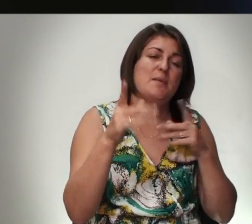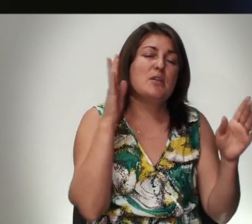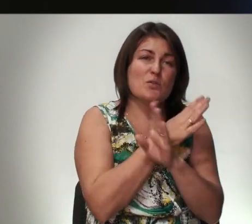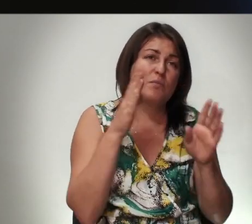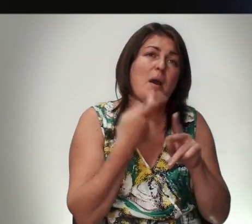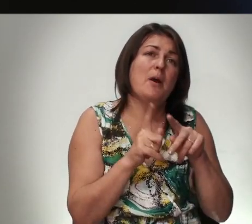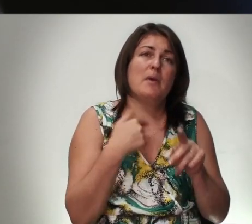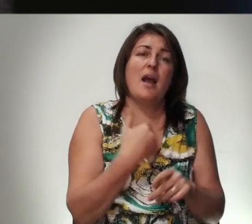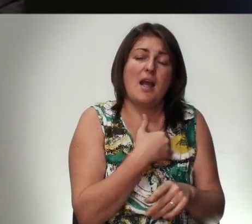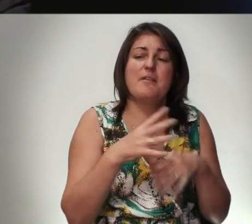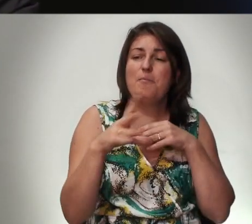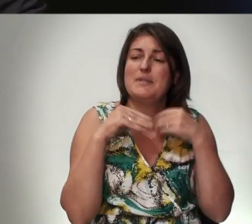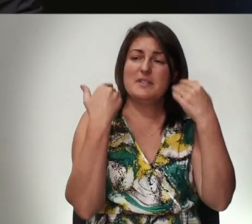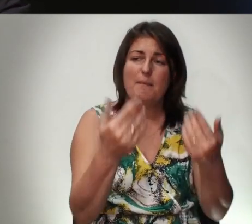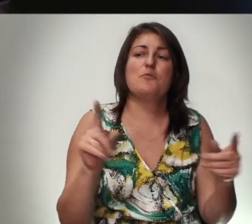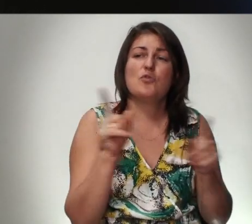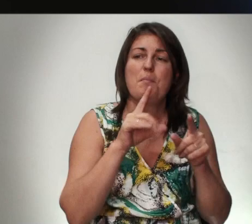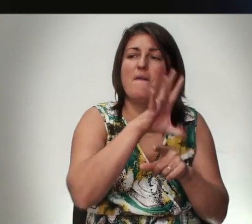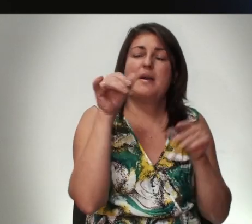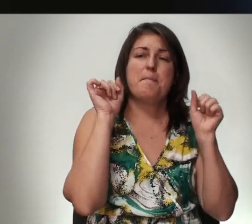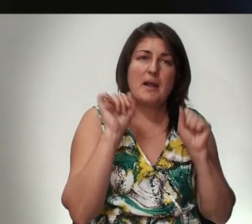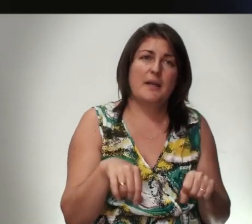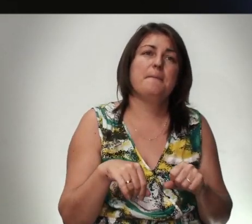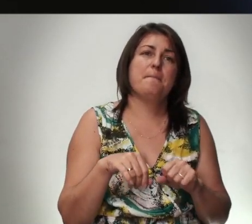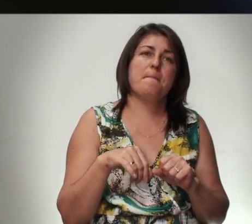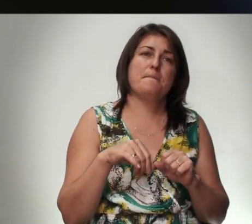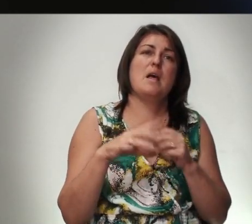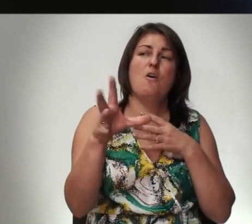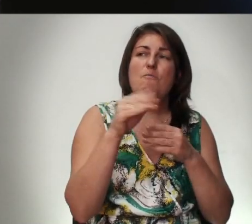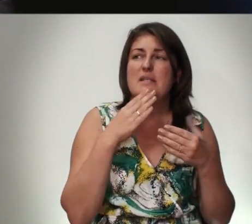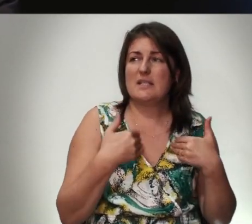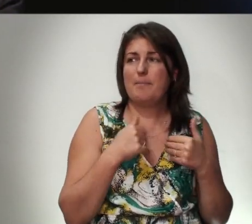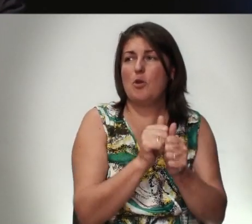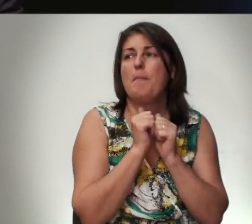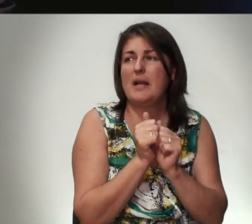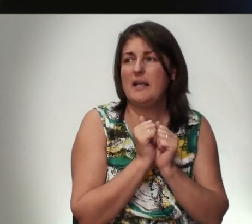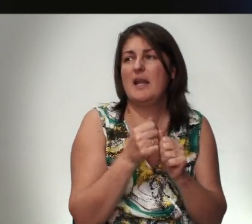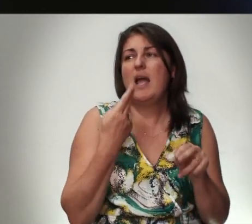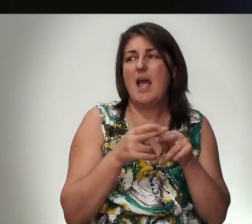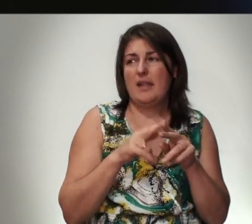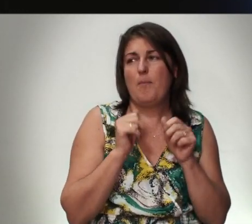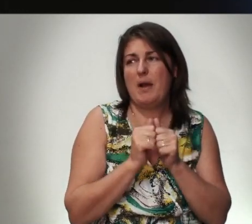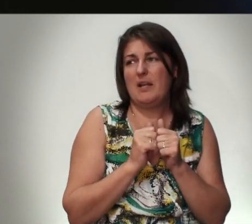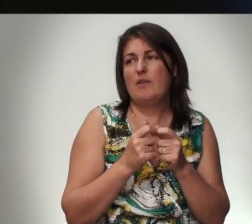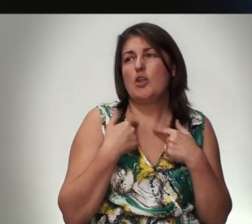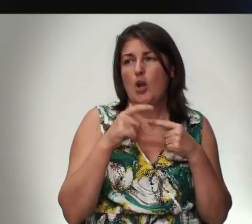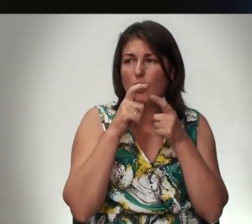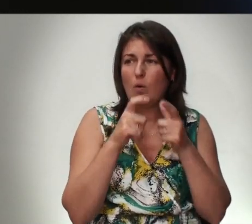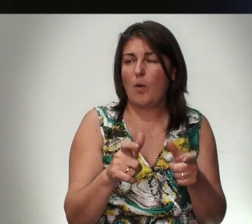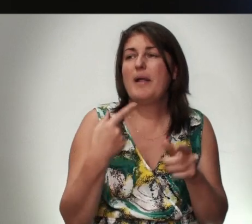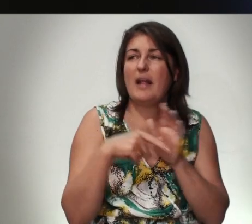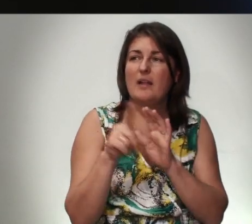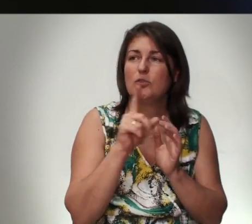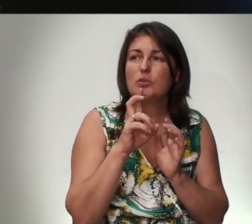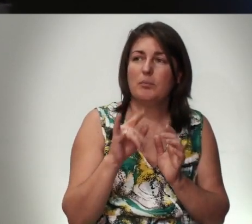Судьбу Поэтому Я Хотел Вместе С вами Чтобы Вы Могли Вместе Со Мной Молились Этой Молитвой Громко Для